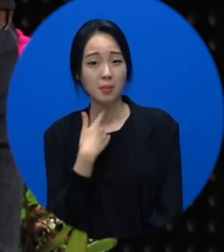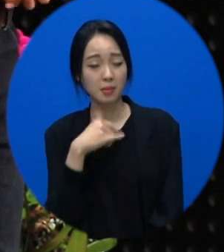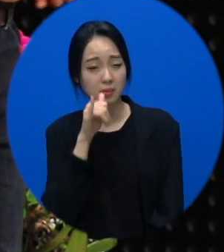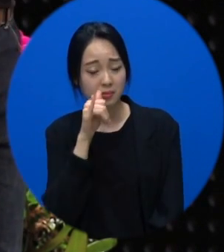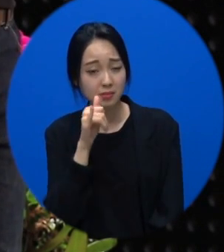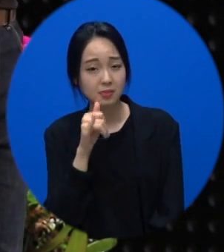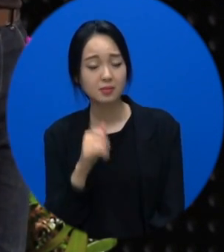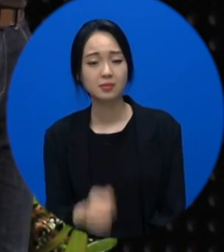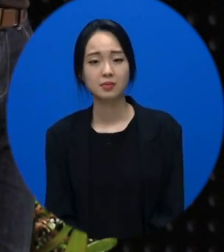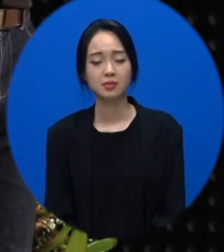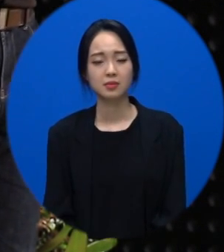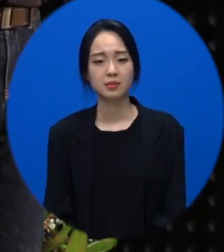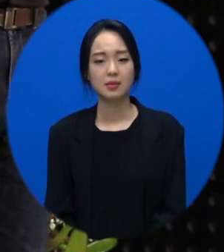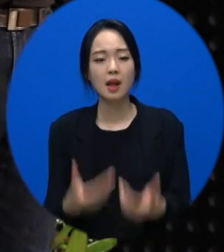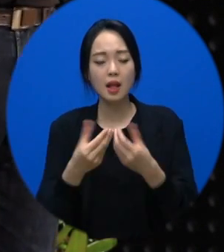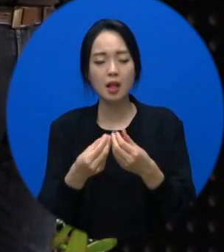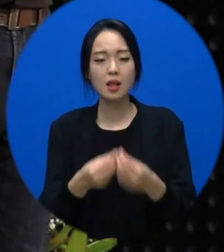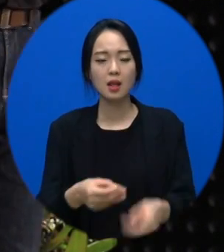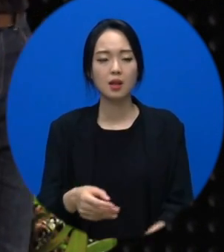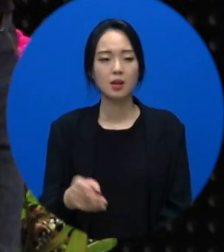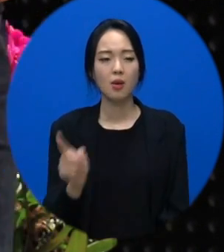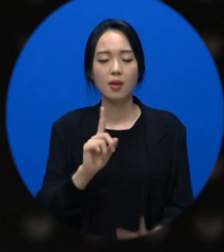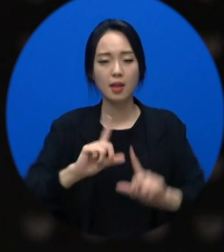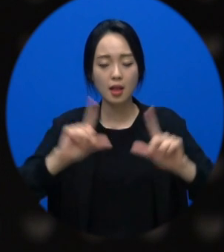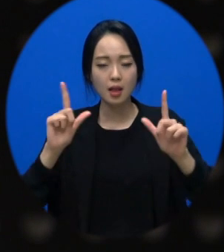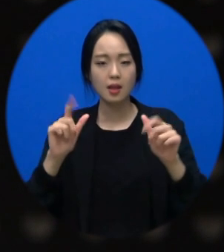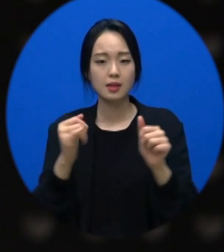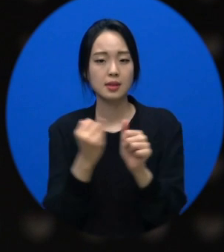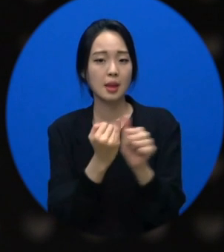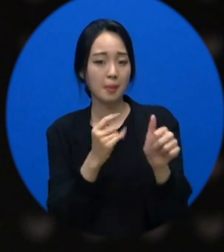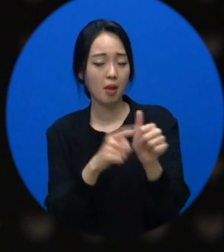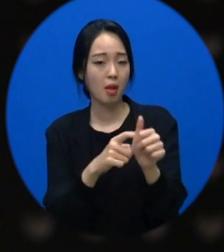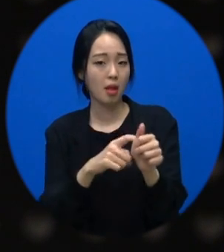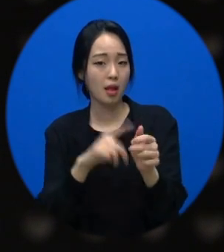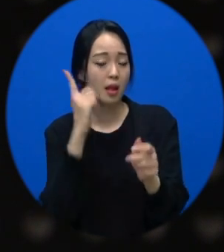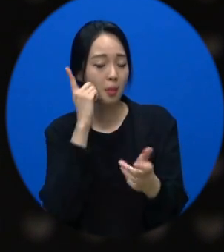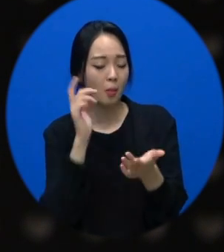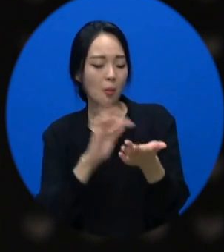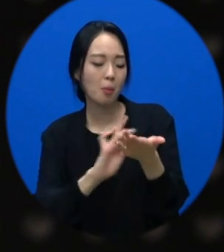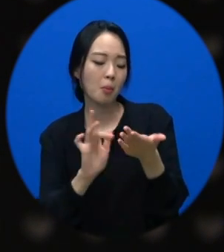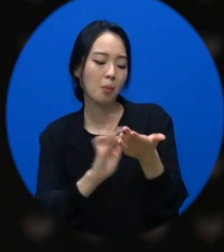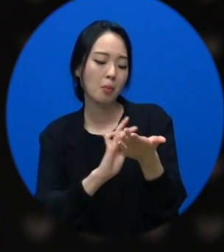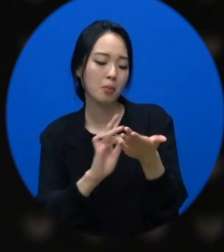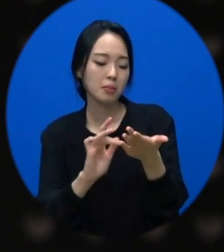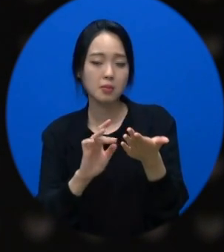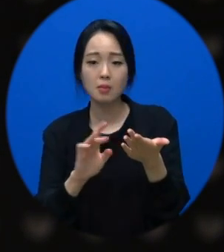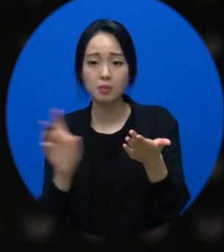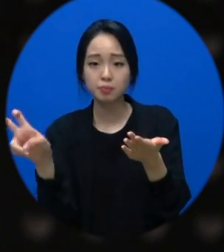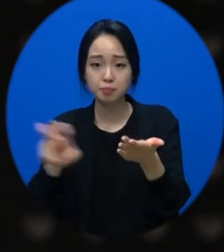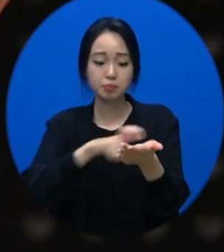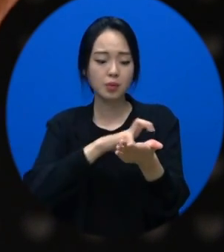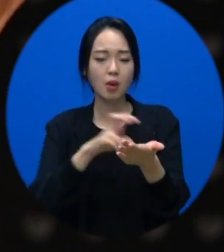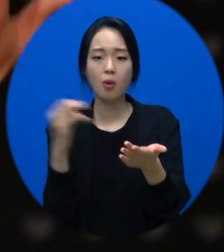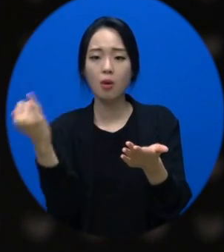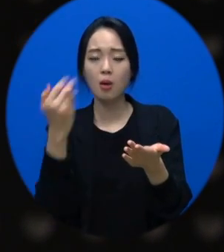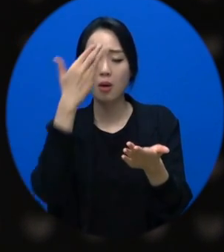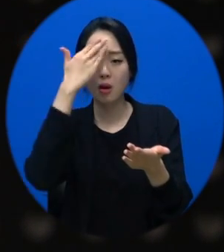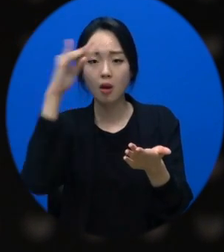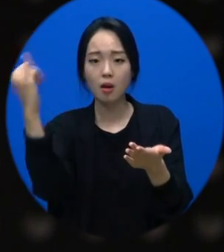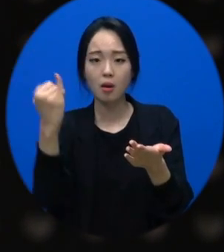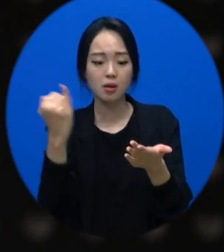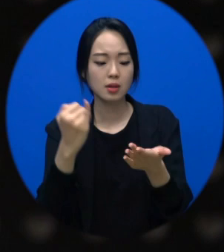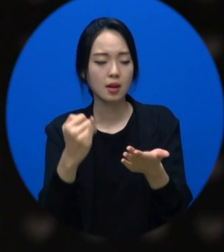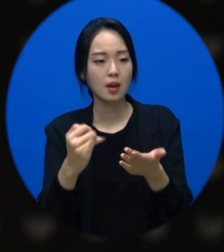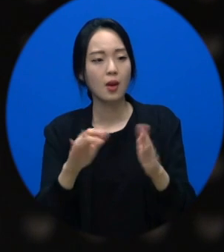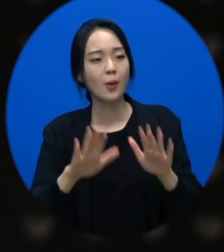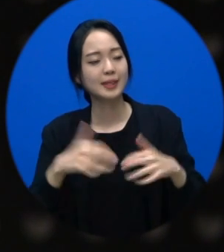취해서 누웠는데 그냥 문득 핸드폰이 굶으면서 메시지를 열었어요. 메시지에. 어머 오빠 오늘 너무 즐거웠어. 잘자